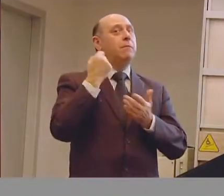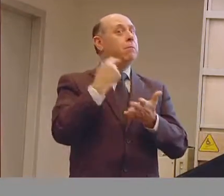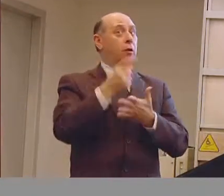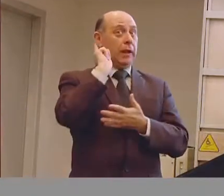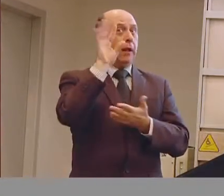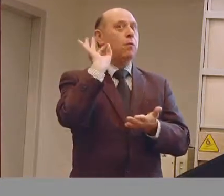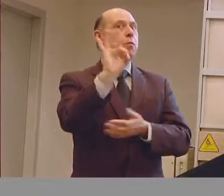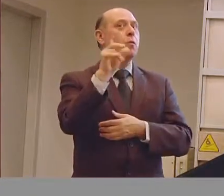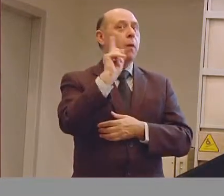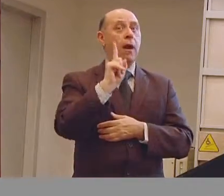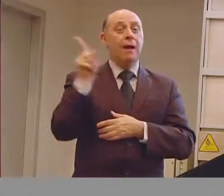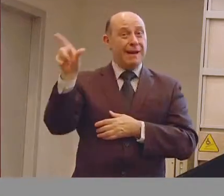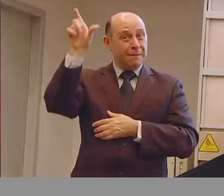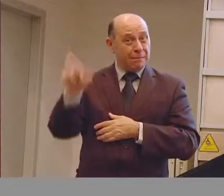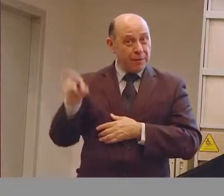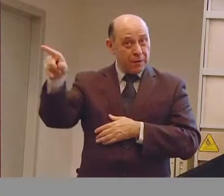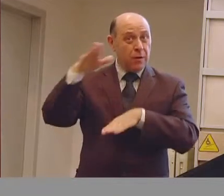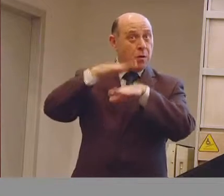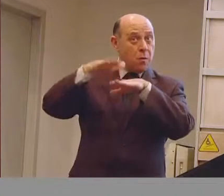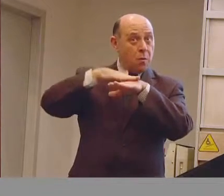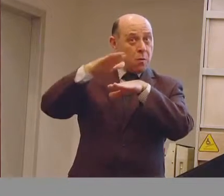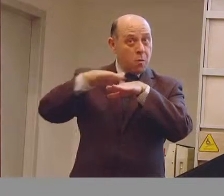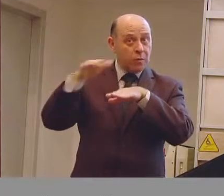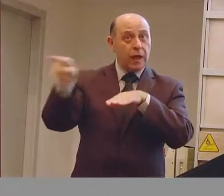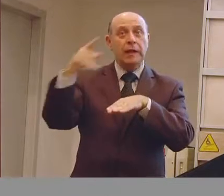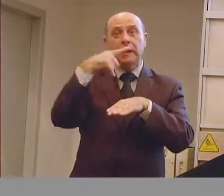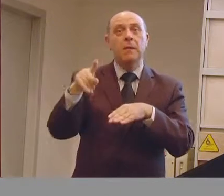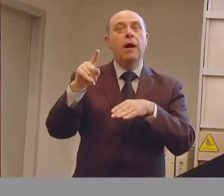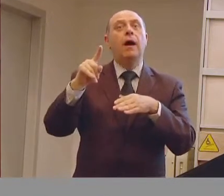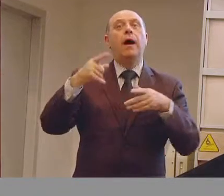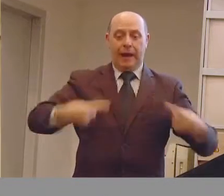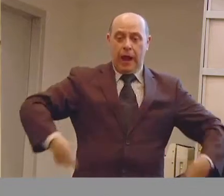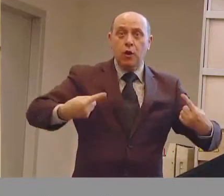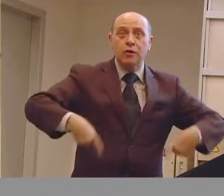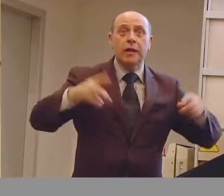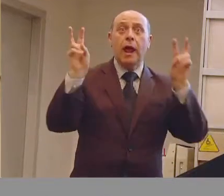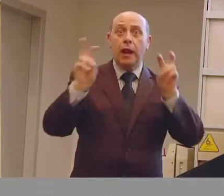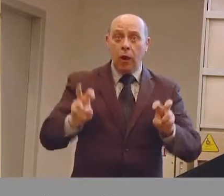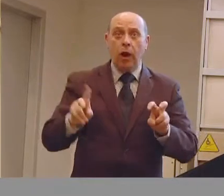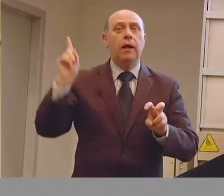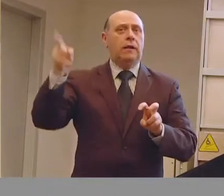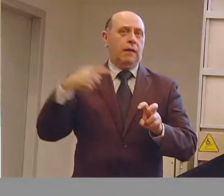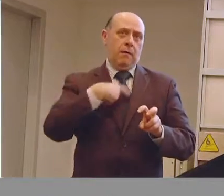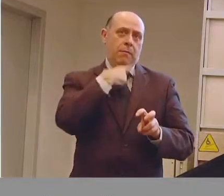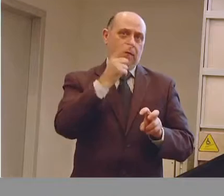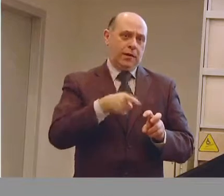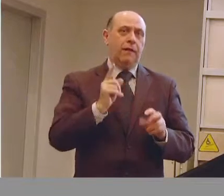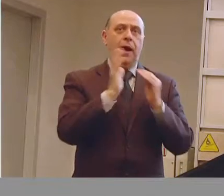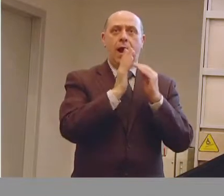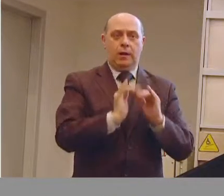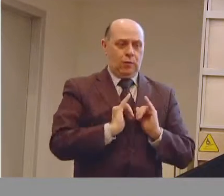è soprattutto se la persona utilizza o non utilizza la carrozzina elettronica, perché se utilizza la carrozzina elettronica dovrà uscire di casa, quindi si dovrà